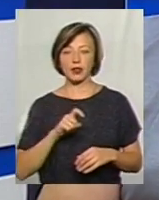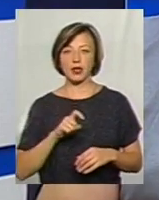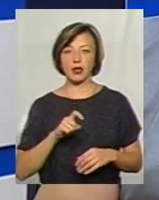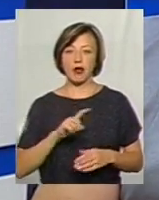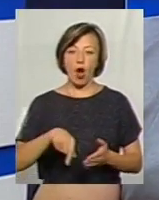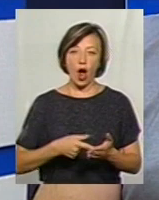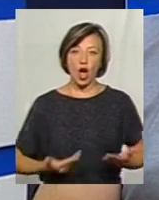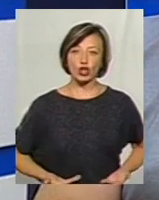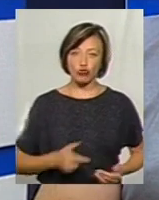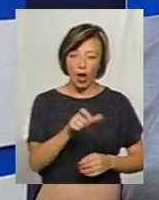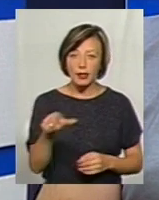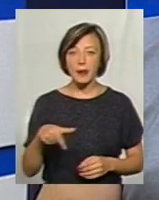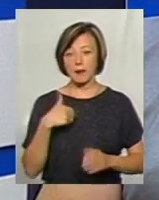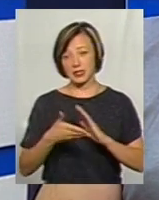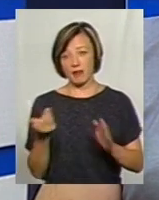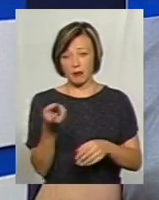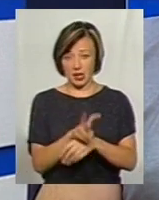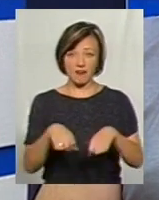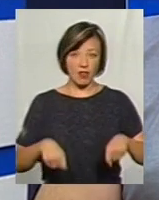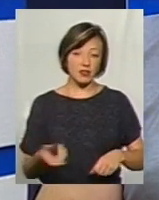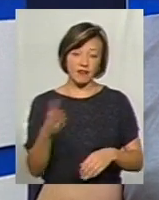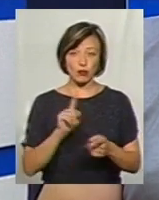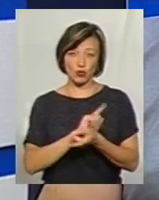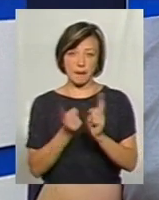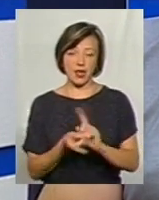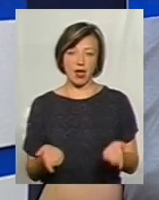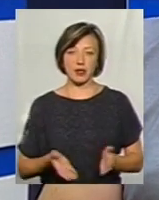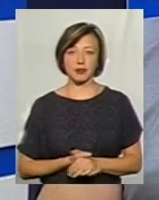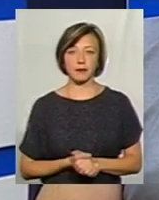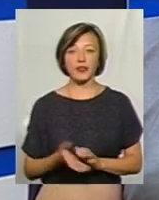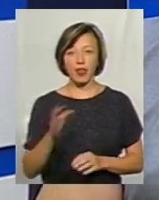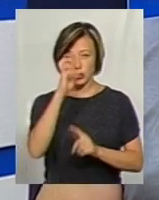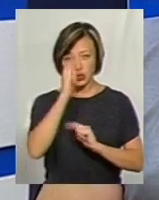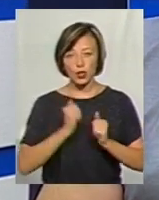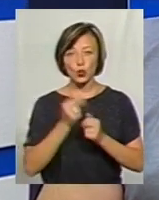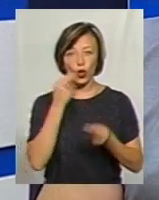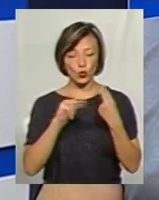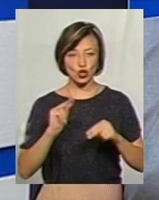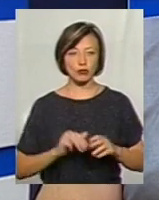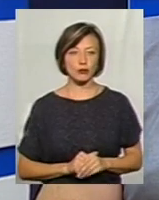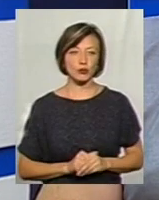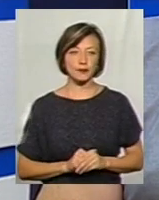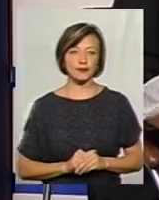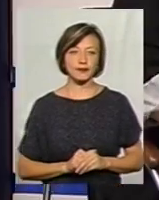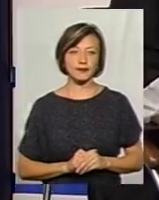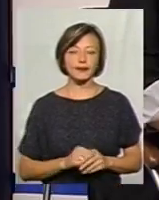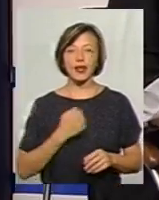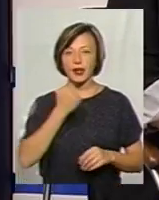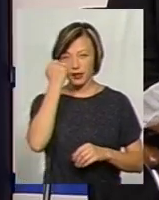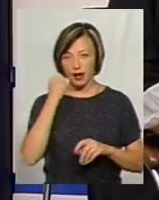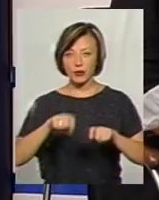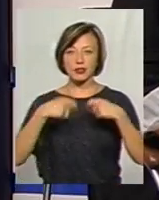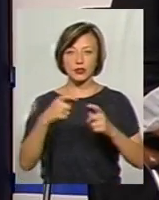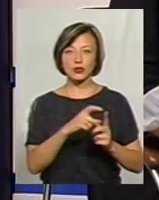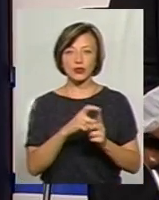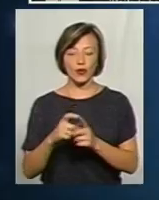громадянам. Я призываю їх приходити во власть, давайте щось міняти. Давайте міняти нашу країну к лучшому. Що ж, я дякую і повертаємо слово